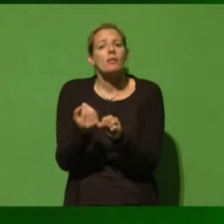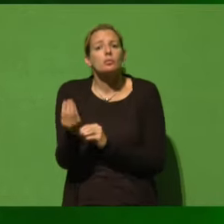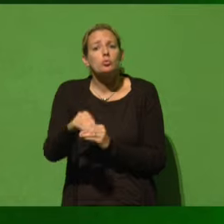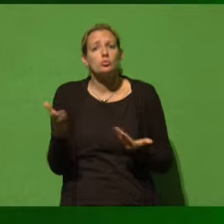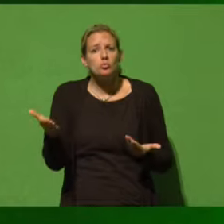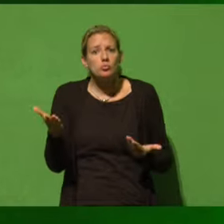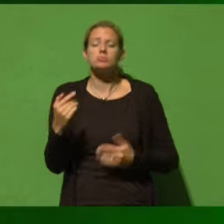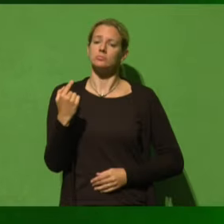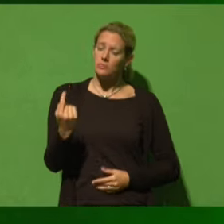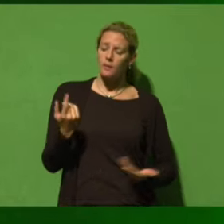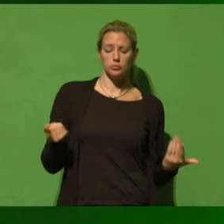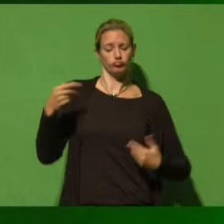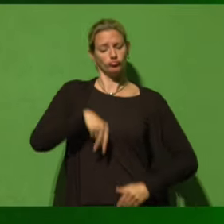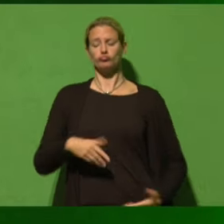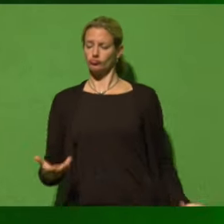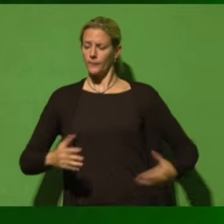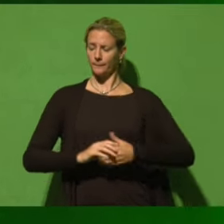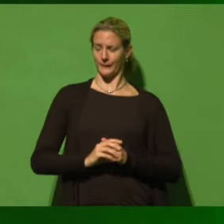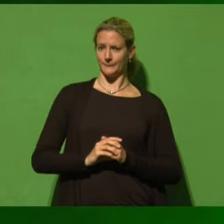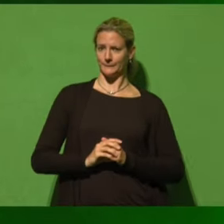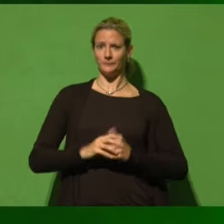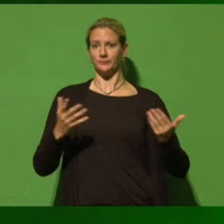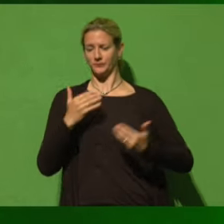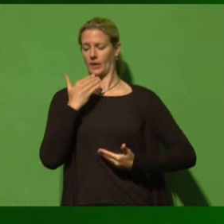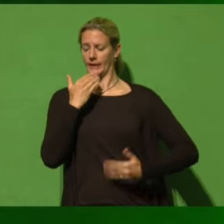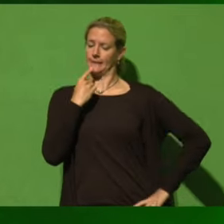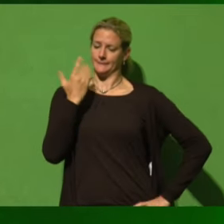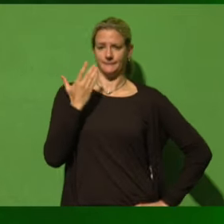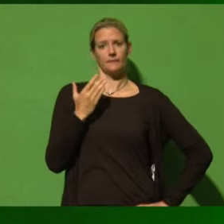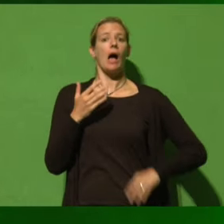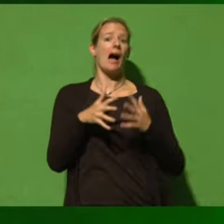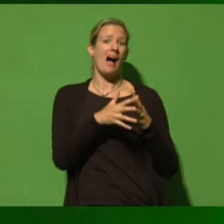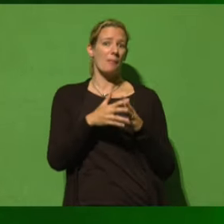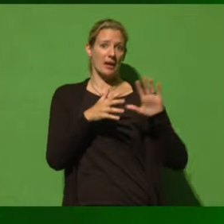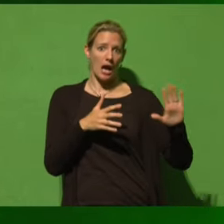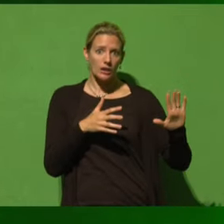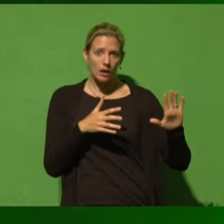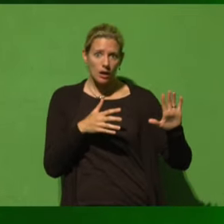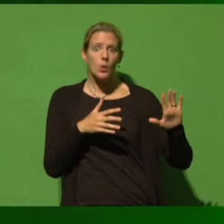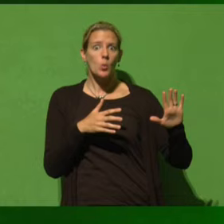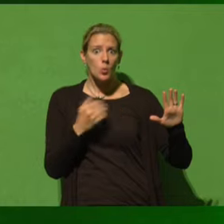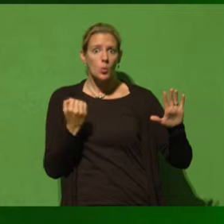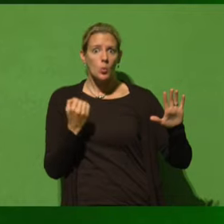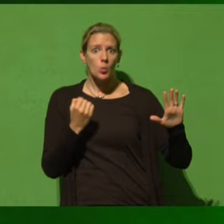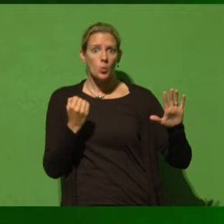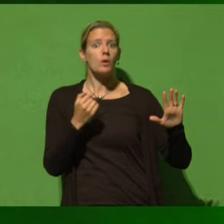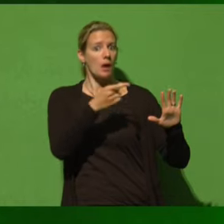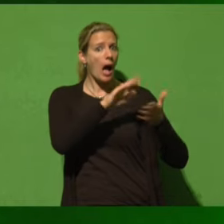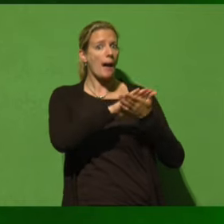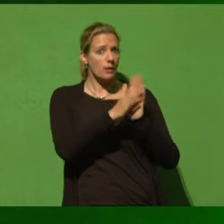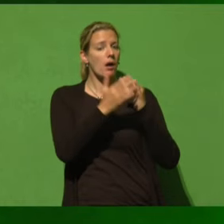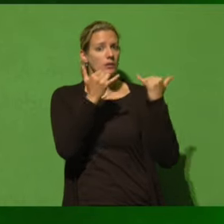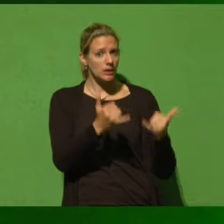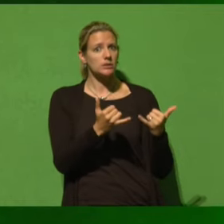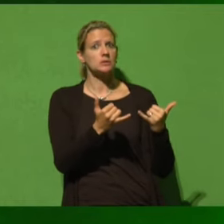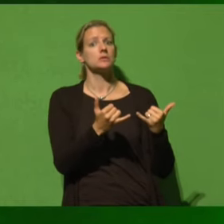Herr Poffaller hat sich hingestellt und hat erklärt, die Amerikaner haben uns den Abschluss eines No-Spy-Abkommens